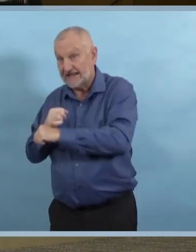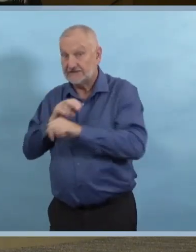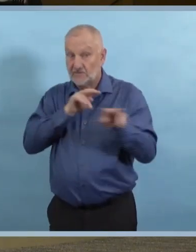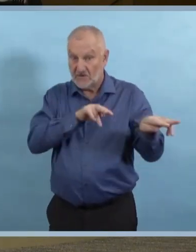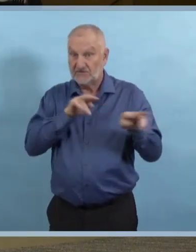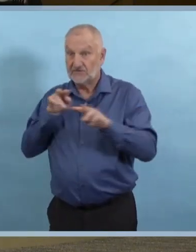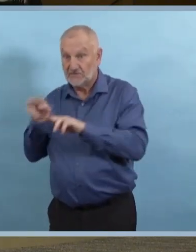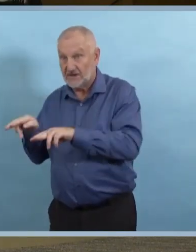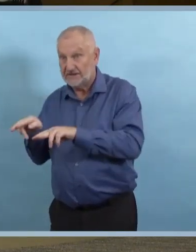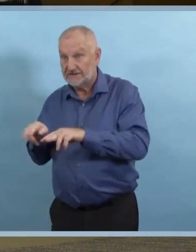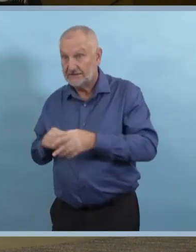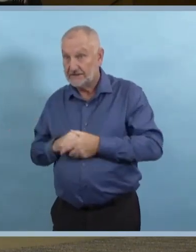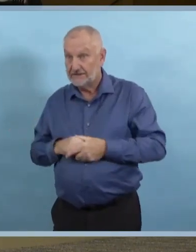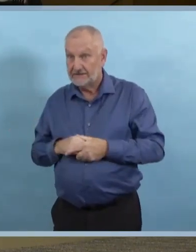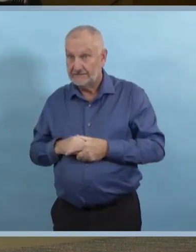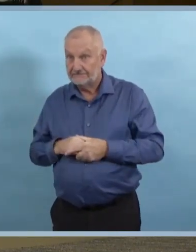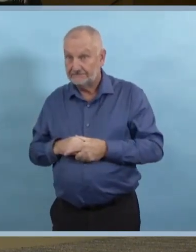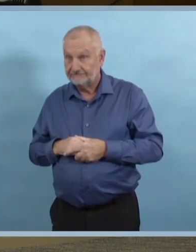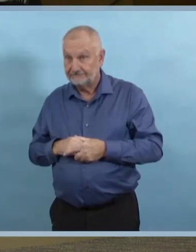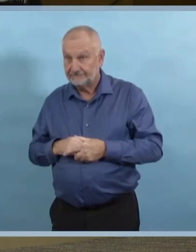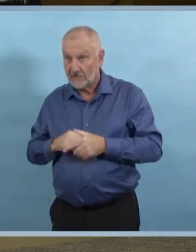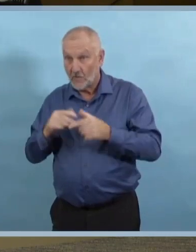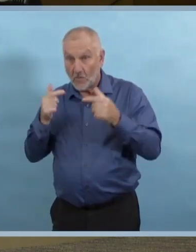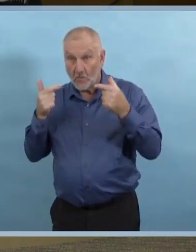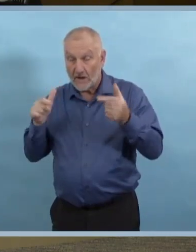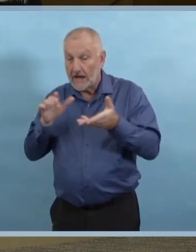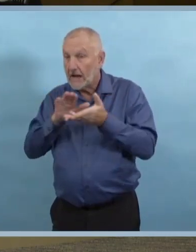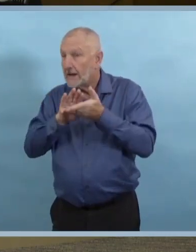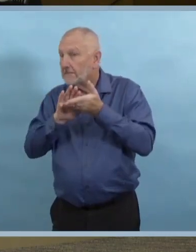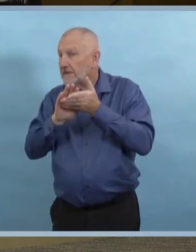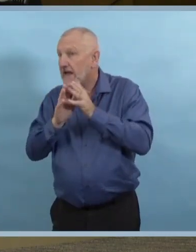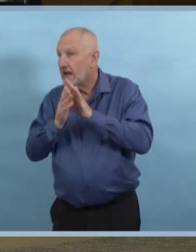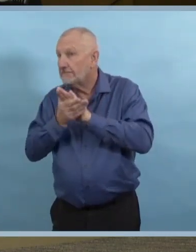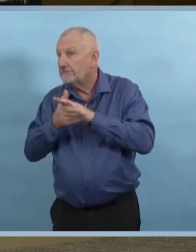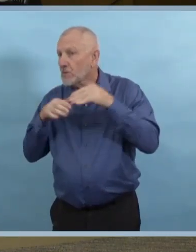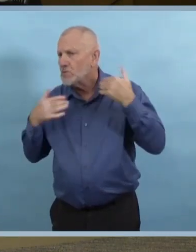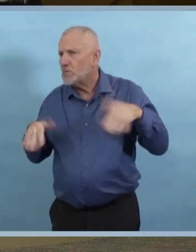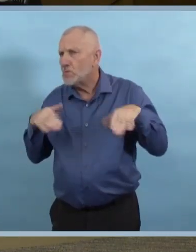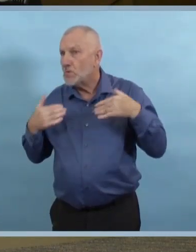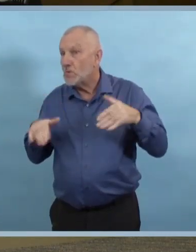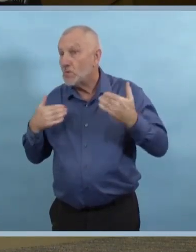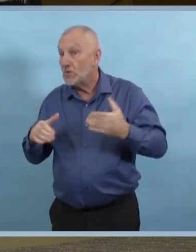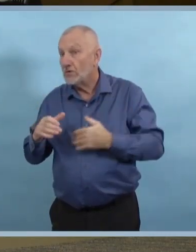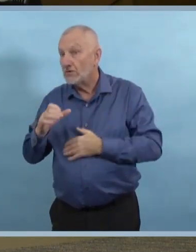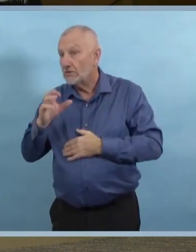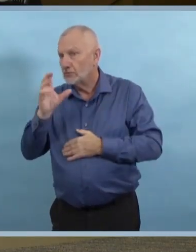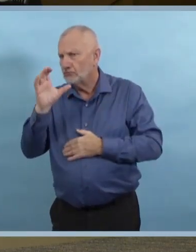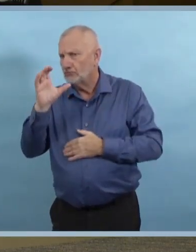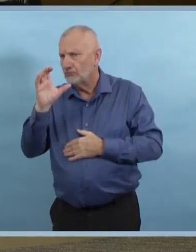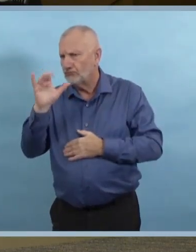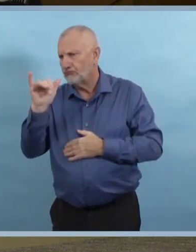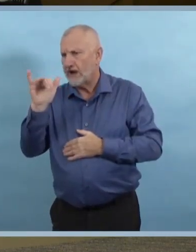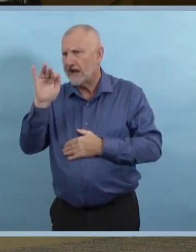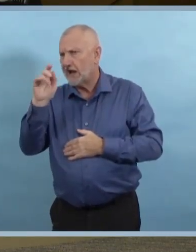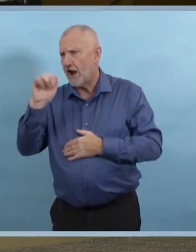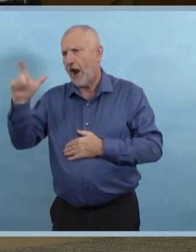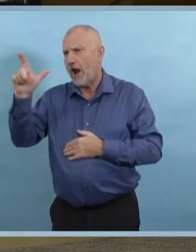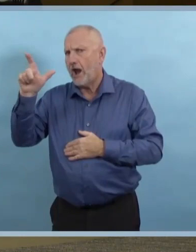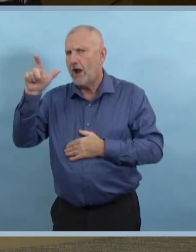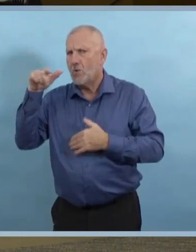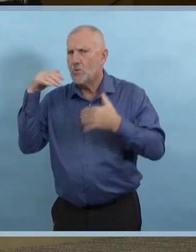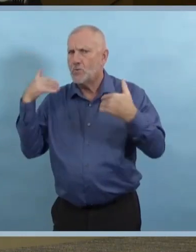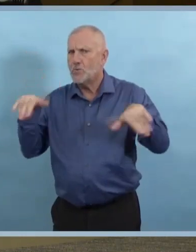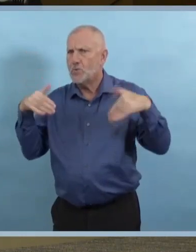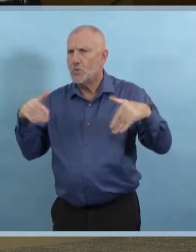Je dirais que ça devient critique lorsque nous devons redéployer le